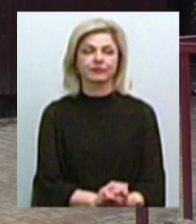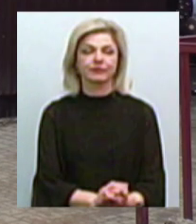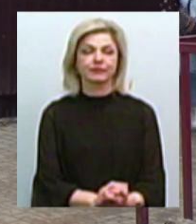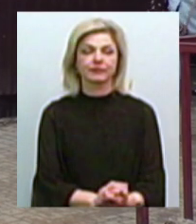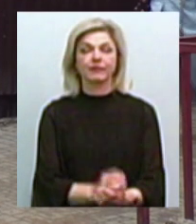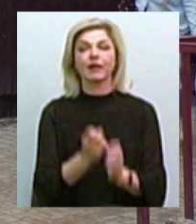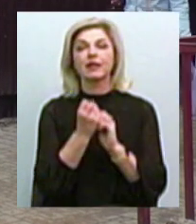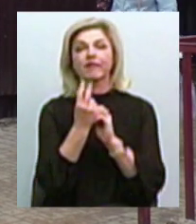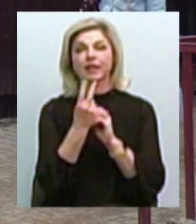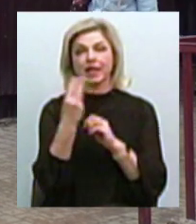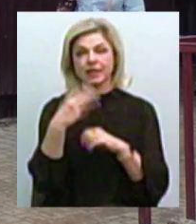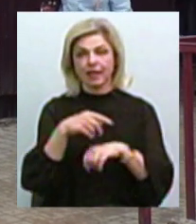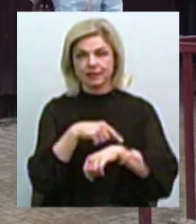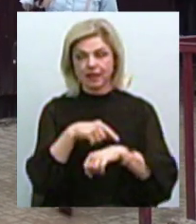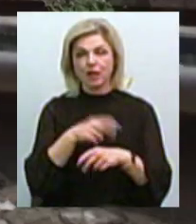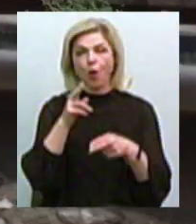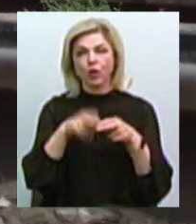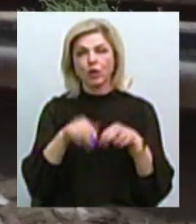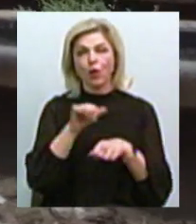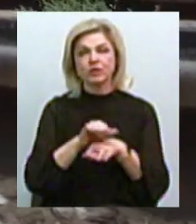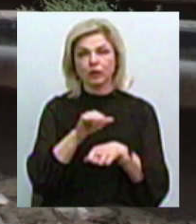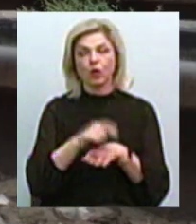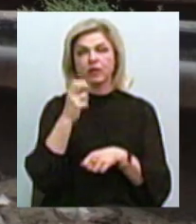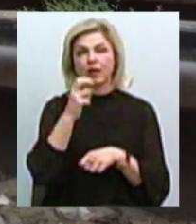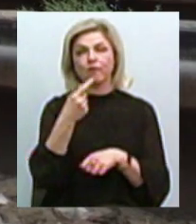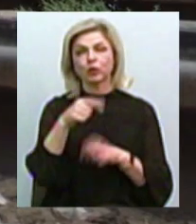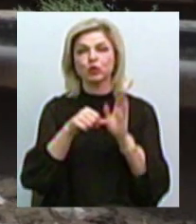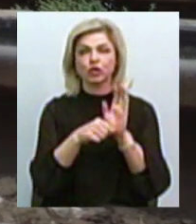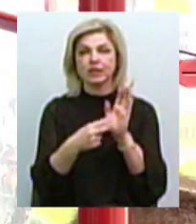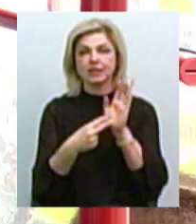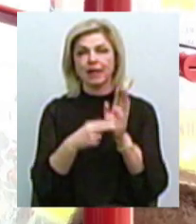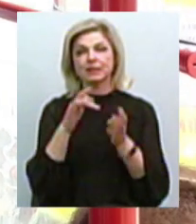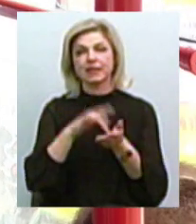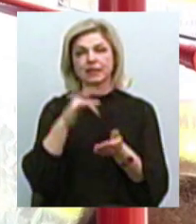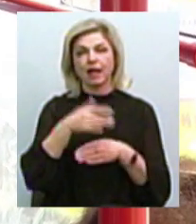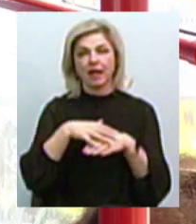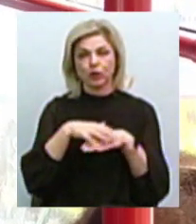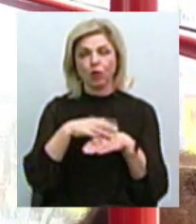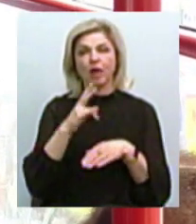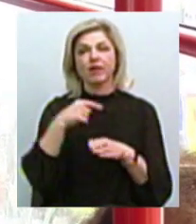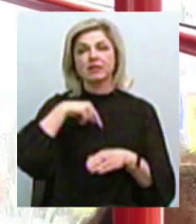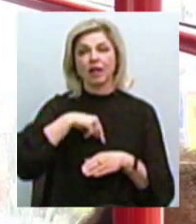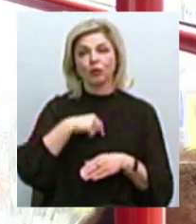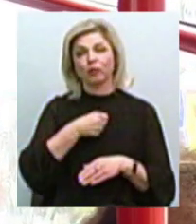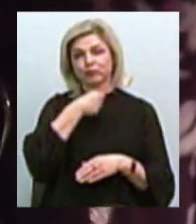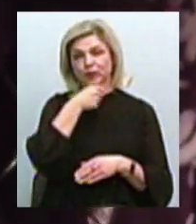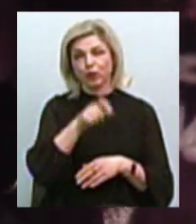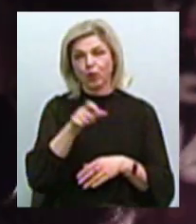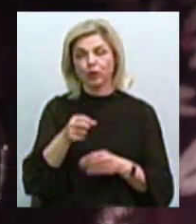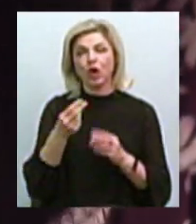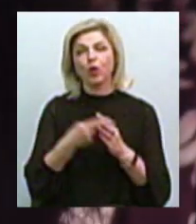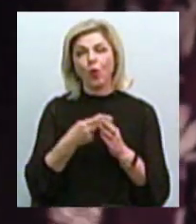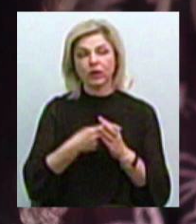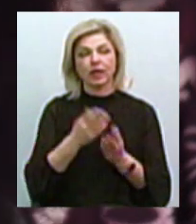12.30. Кінцевий маршрут трамваїв номер 6 та 7, що на центральному ринку. В салоні переважно літні люди. Пільговий приїзд